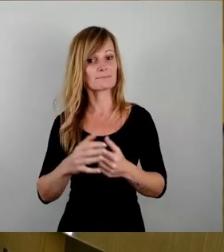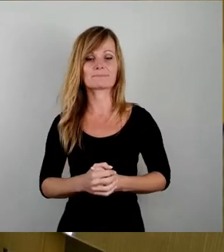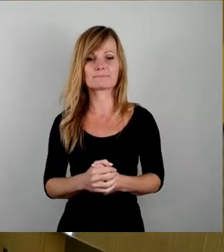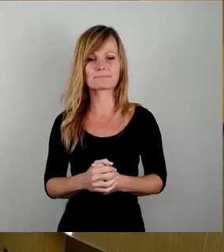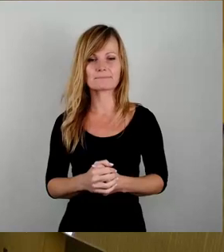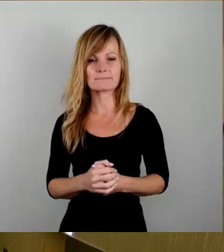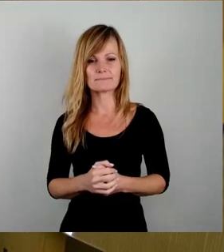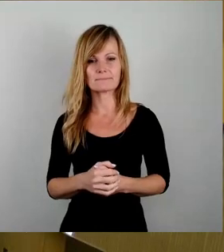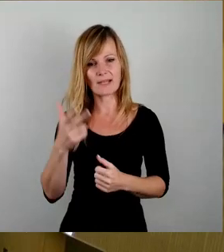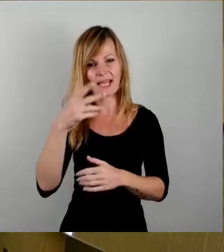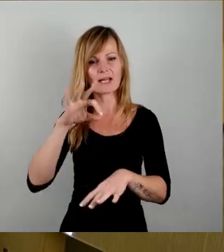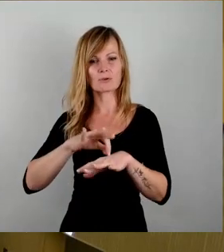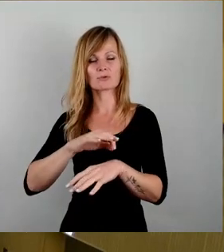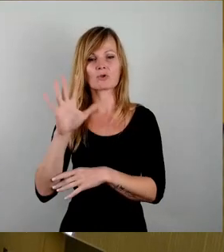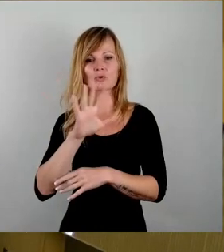Herr Dr. Schulte-Wissermann.